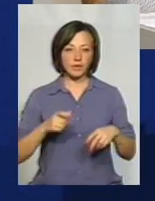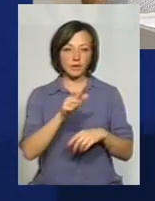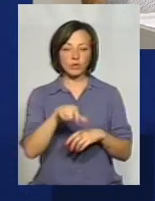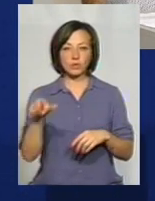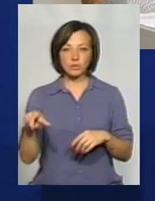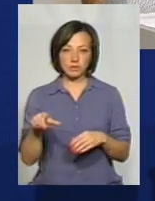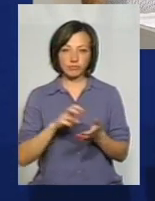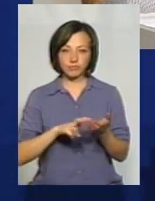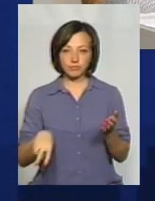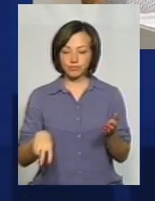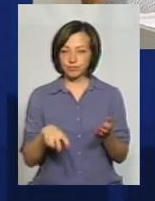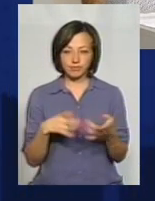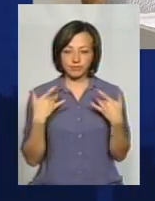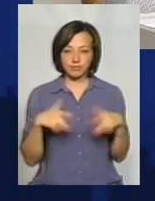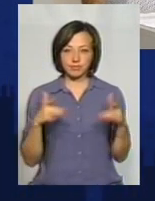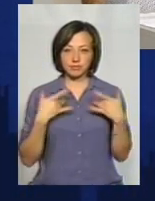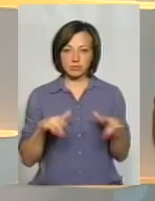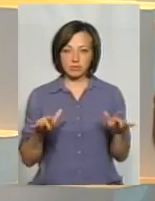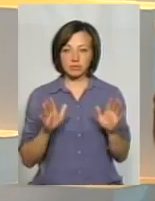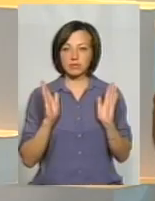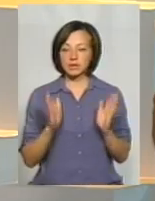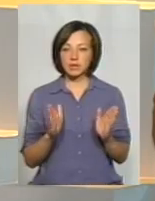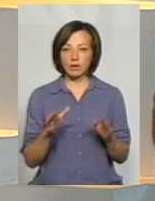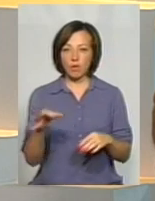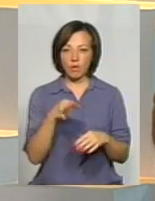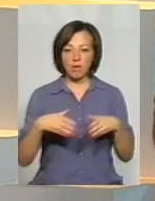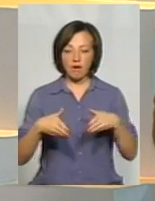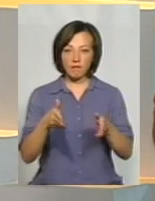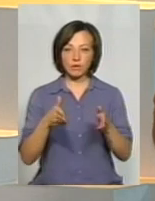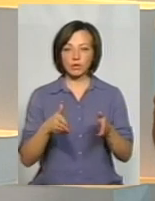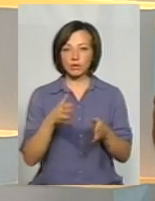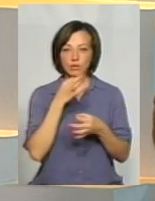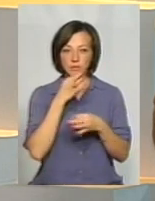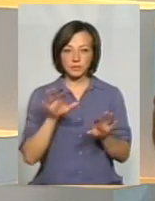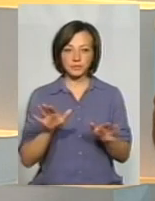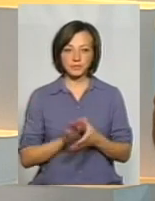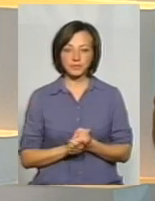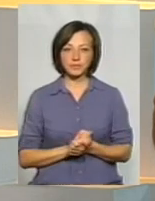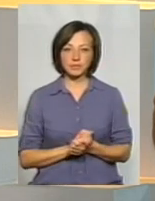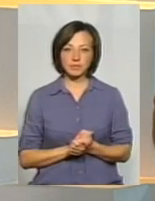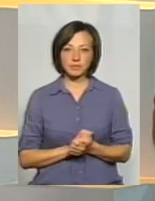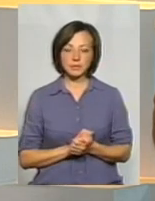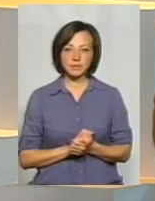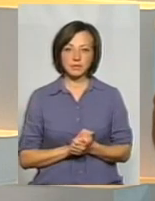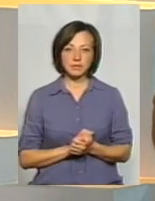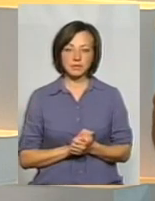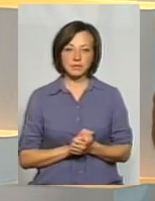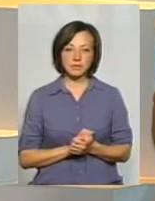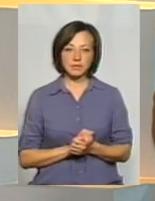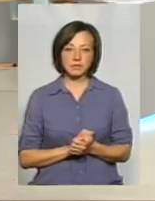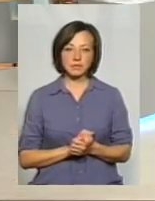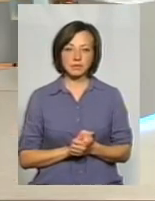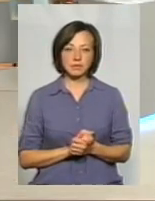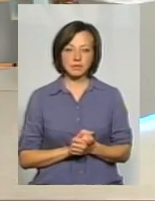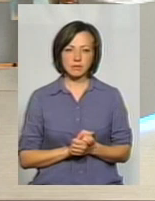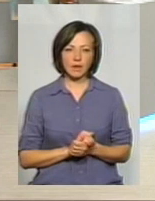спеціалістів. На це проблеми не тільки у Болотодора, це даже сьогодні підрядників створює певні